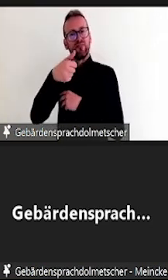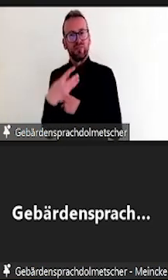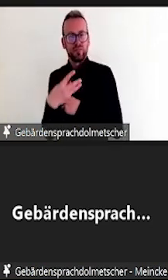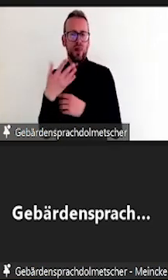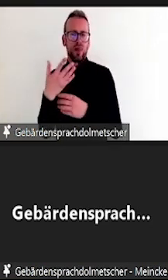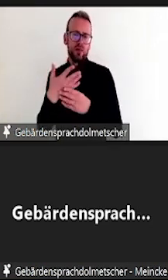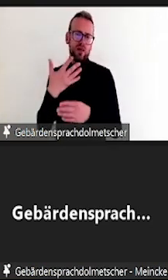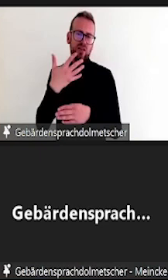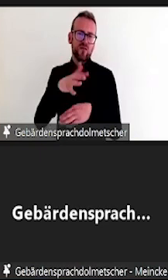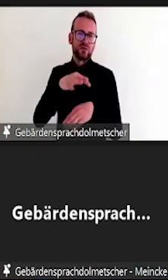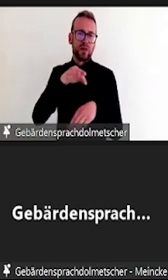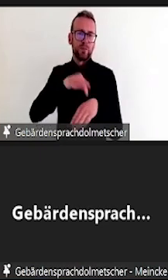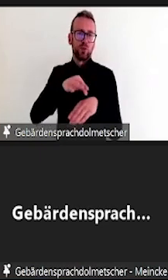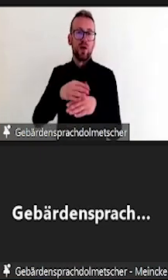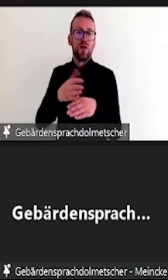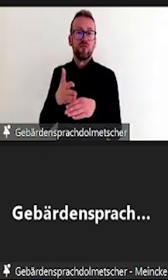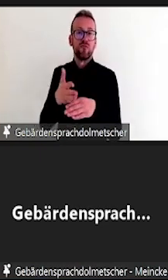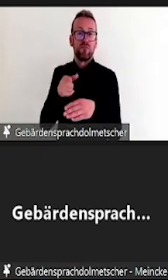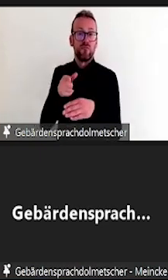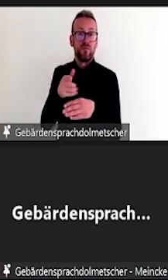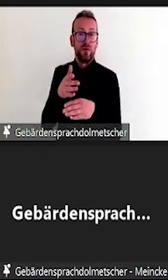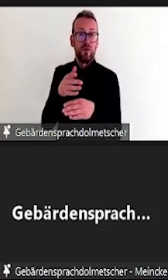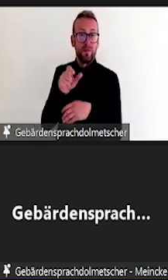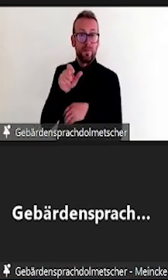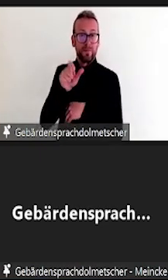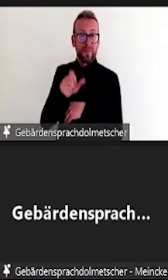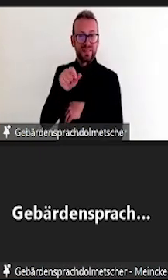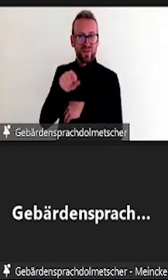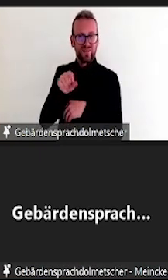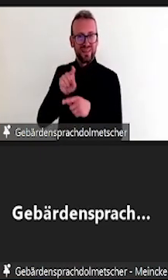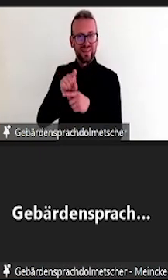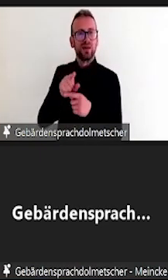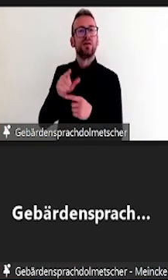Einzelprüfung statt einer Gruppenprüfung gewährt wird.